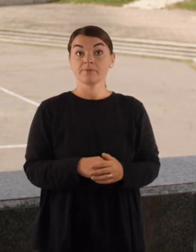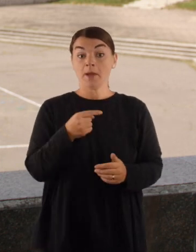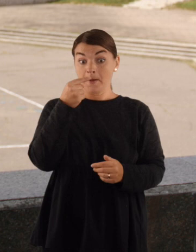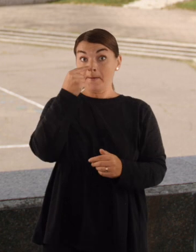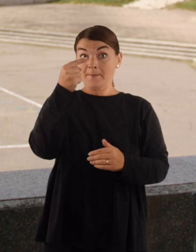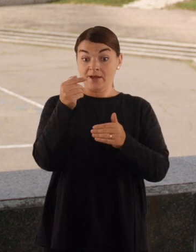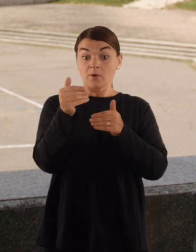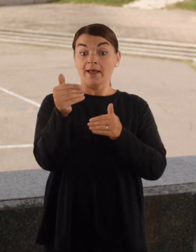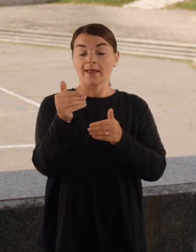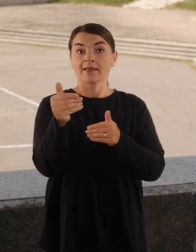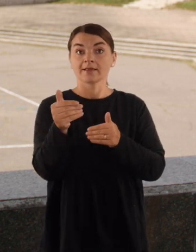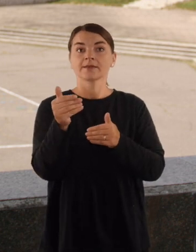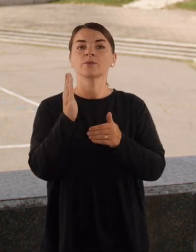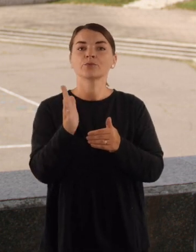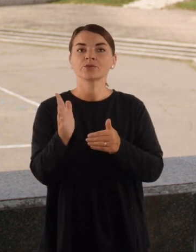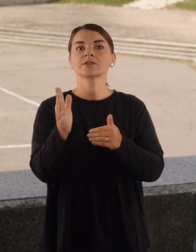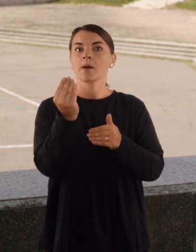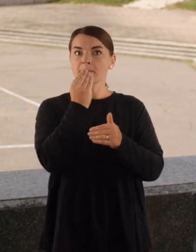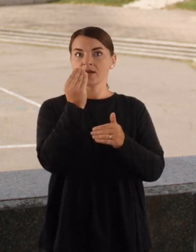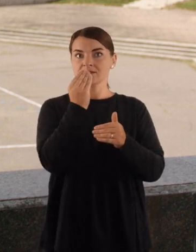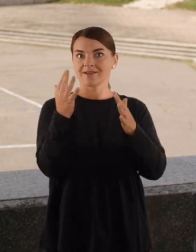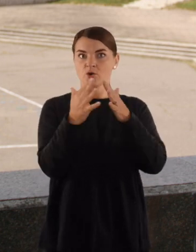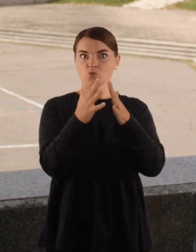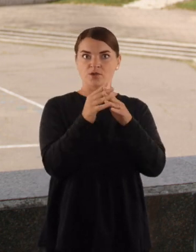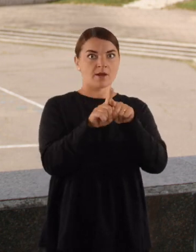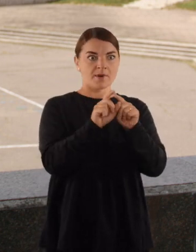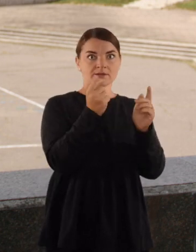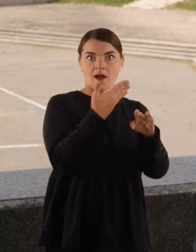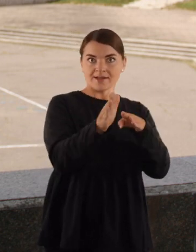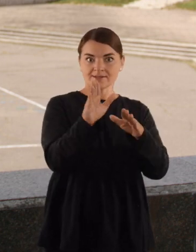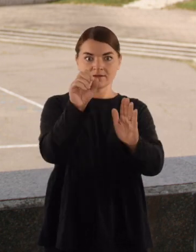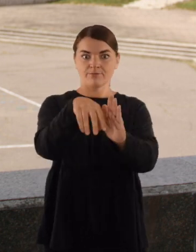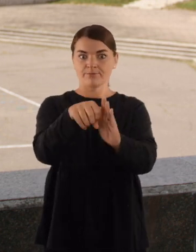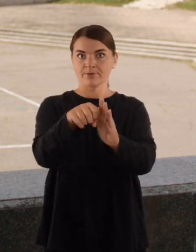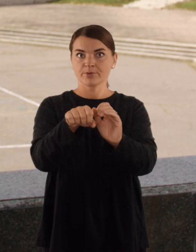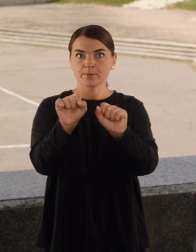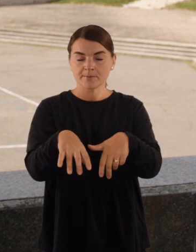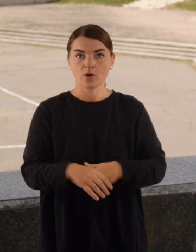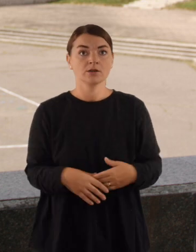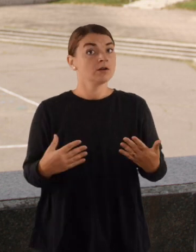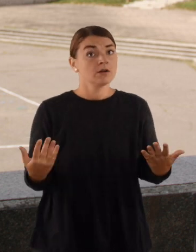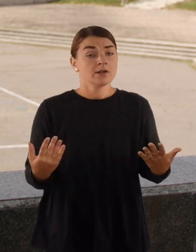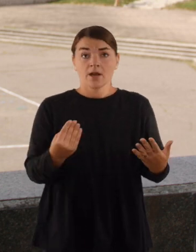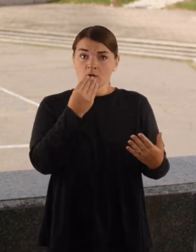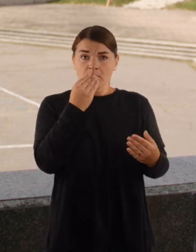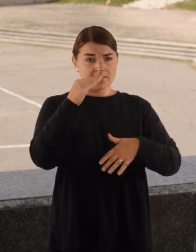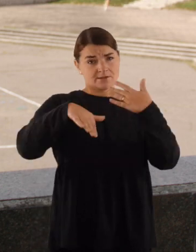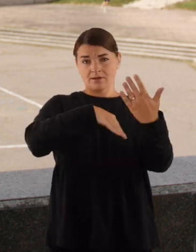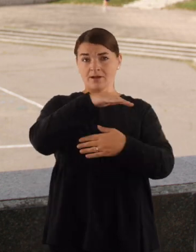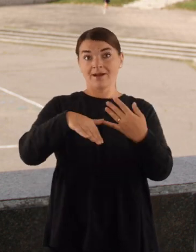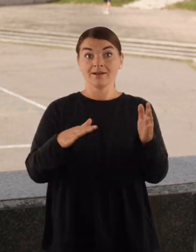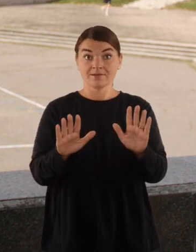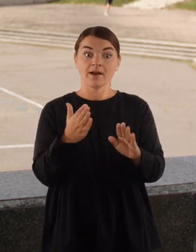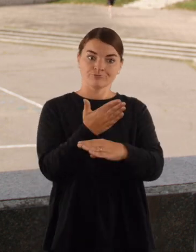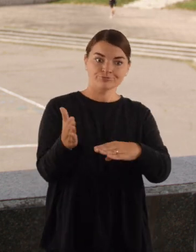turėsime visi ir galimybę rušiuoti maistą. Tai tikrai supakuoti maistą ne, nesupainiosime.